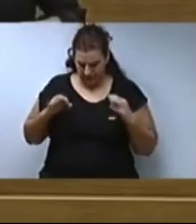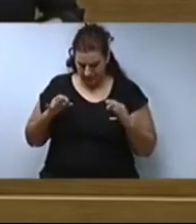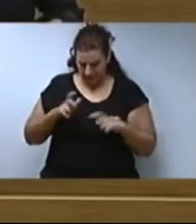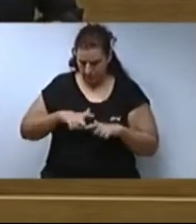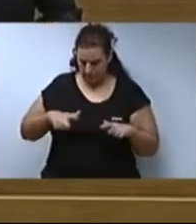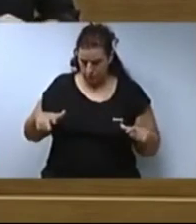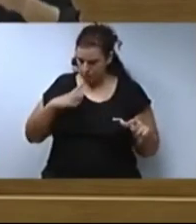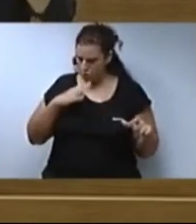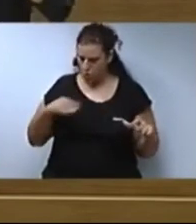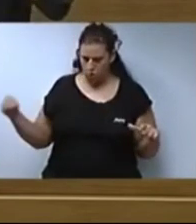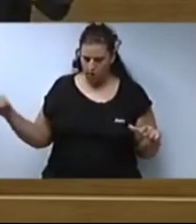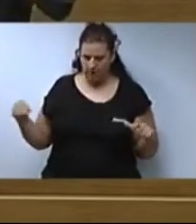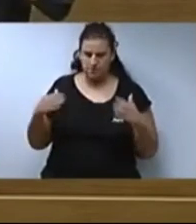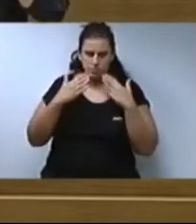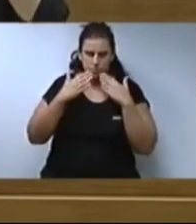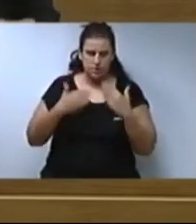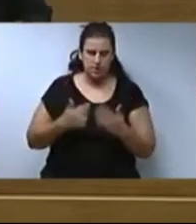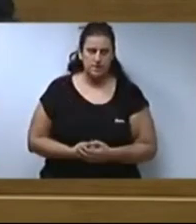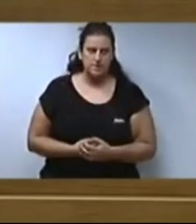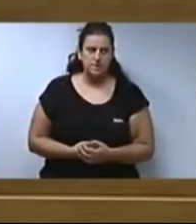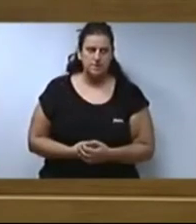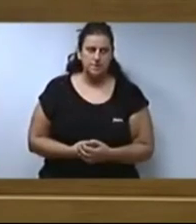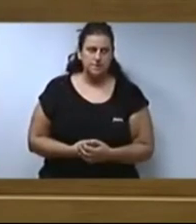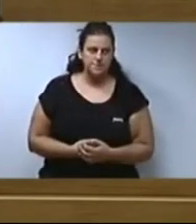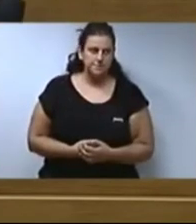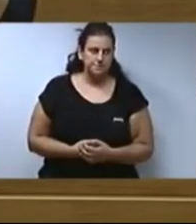Moltes gràcies. Moltes gràcies, senyoria.